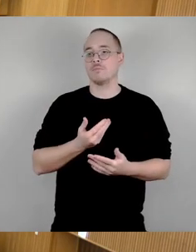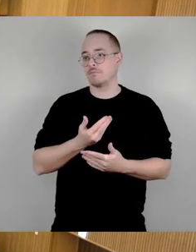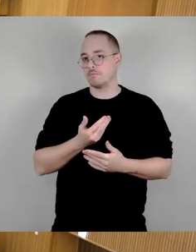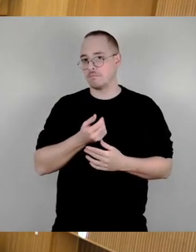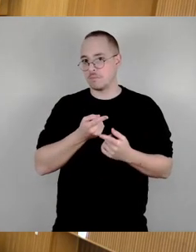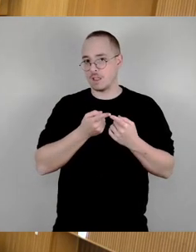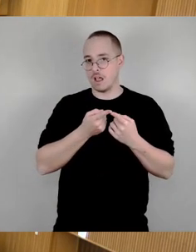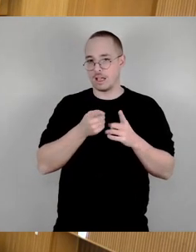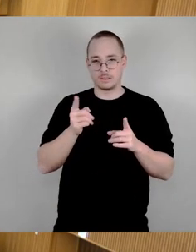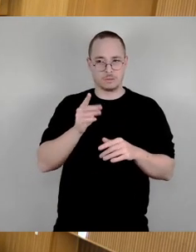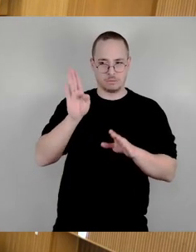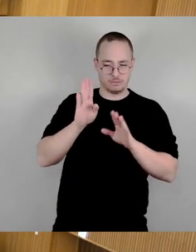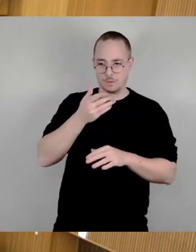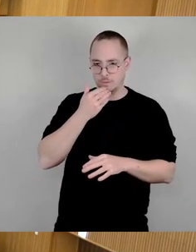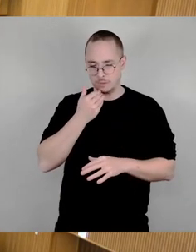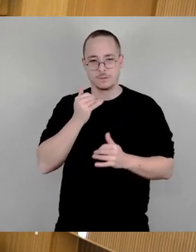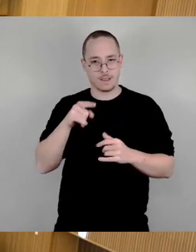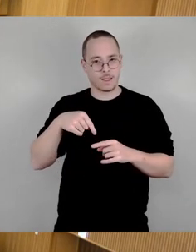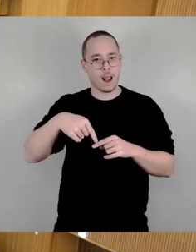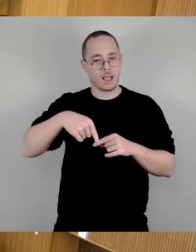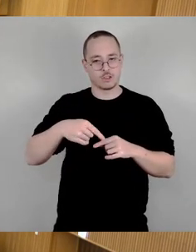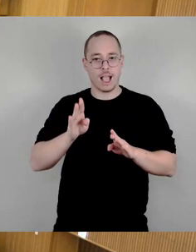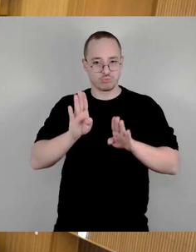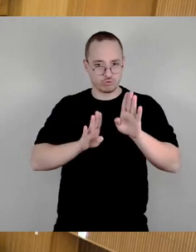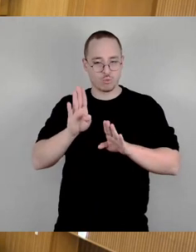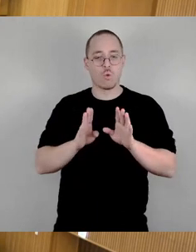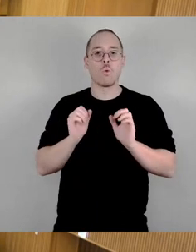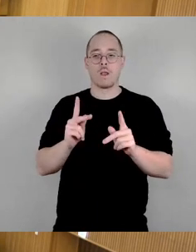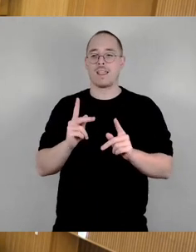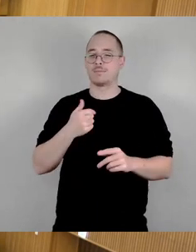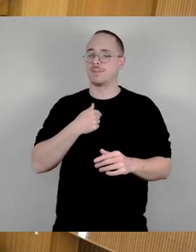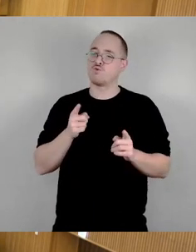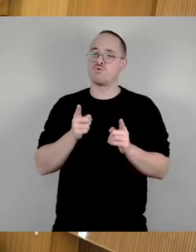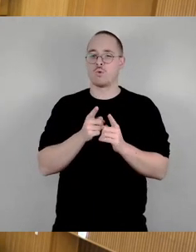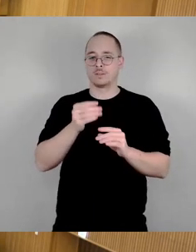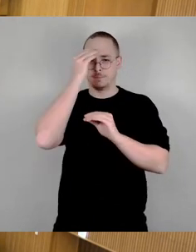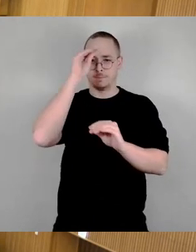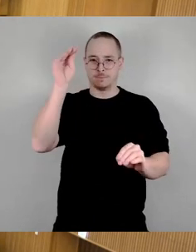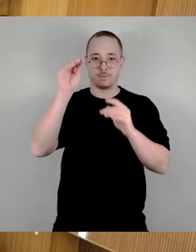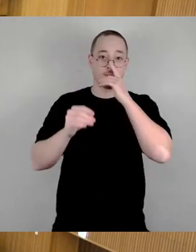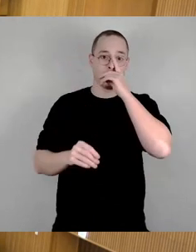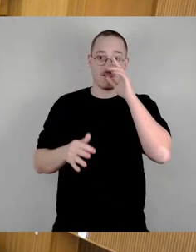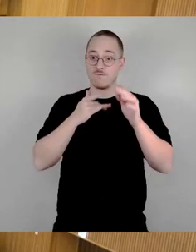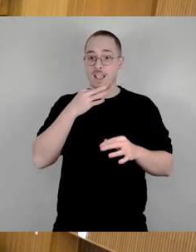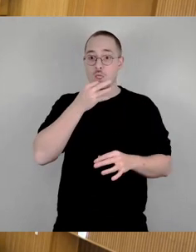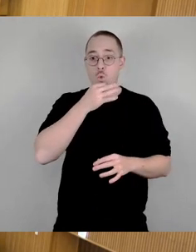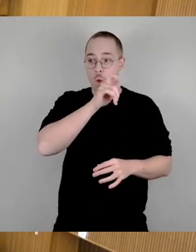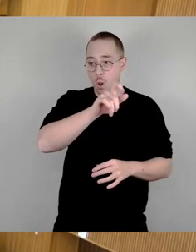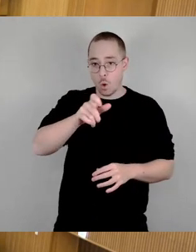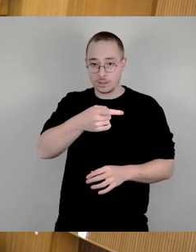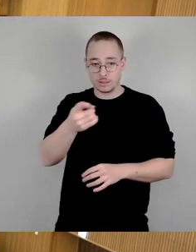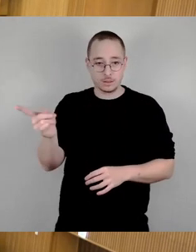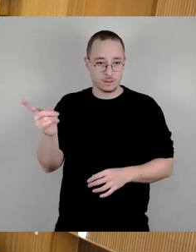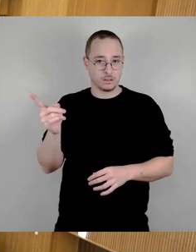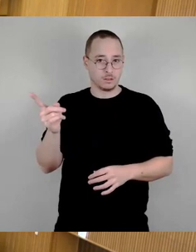Einsatz. Wissen Sie, wenn Ihnen viele junge Leute, deren Eltern in der Stadt Dankeschön sagen für die Veranstaltung,